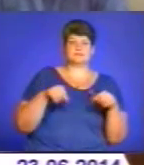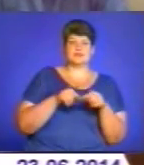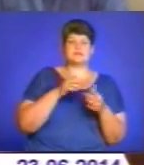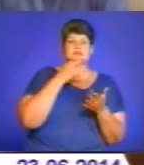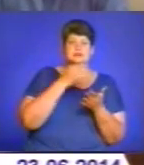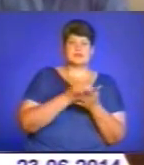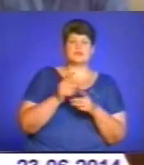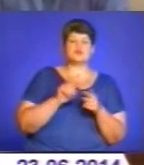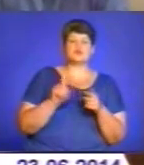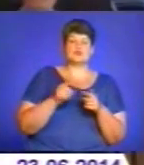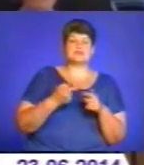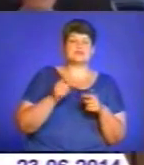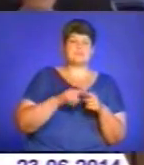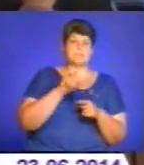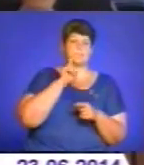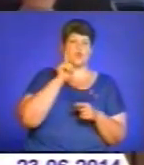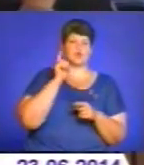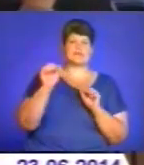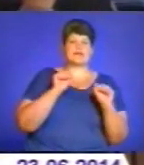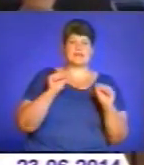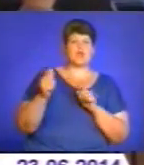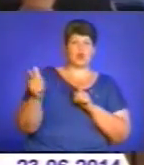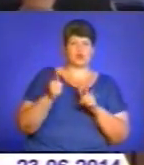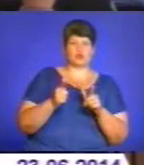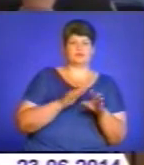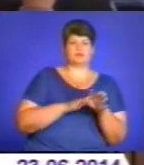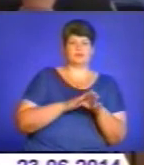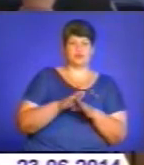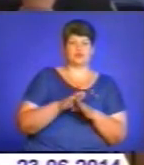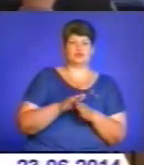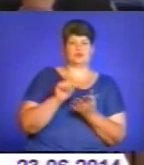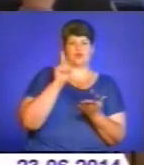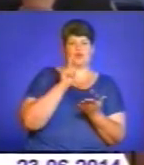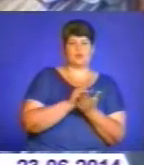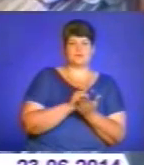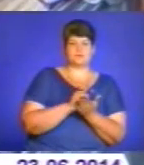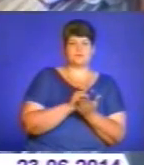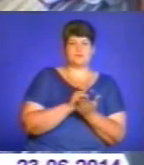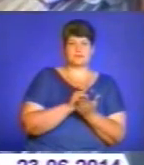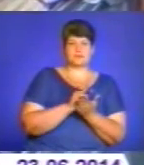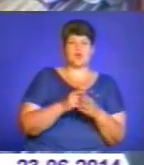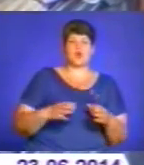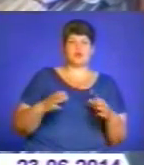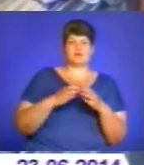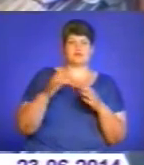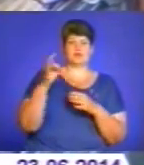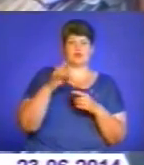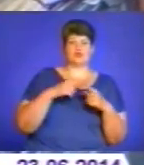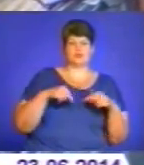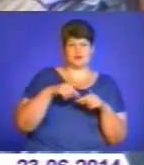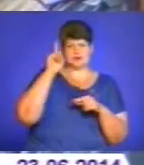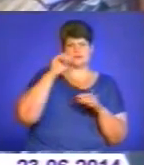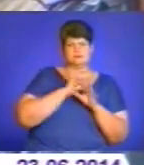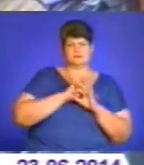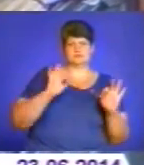зазначив, що це молодий керівник, який готовий сумлінно виконувати покладення на нього обов'язки. Колектив райвідділу теж добре знає Андрія